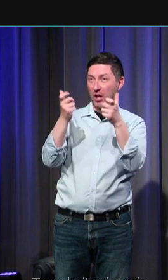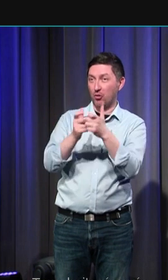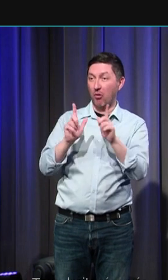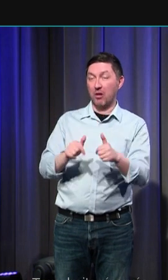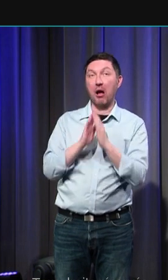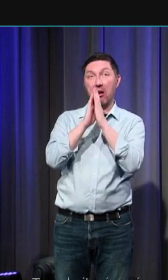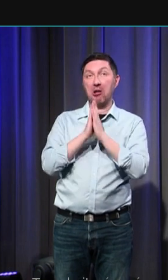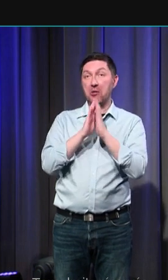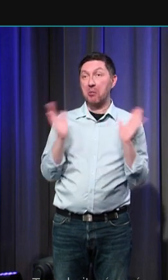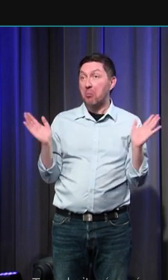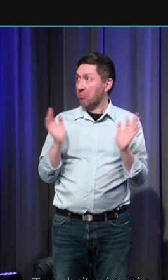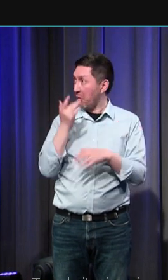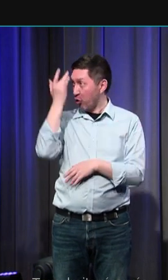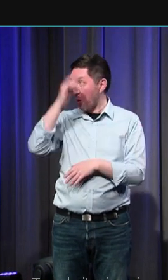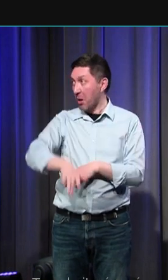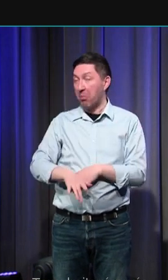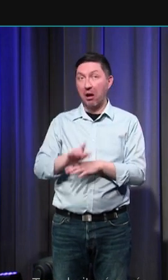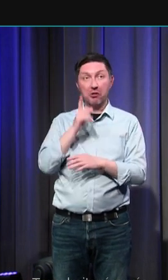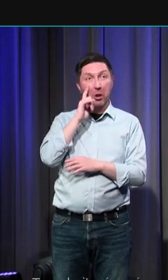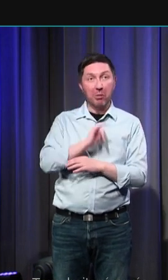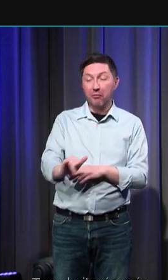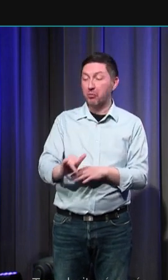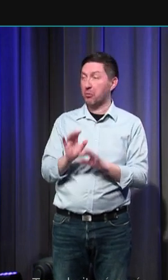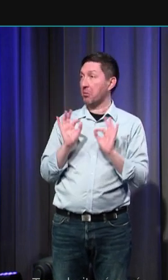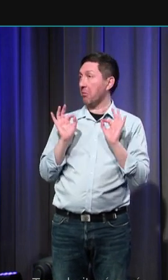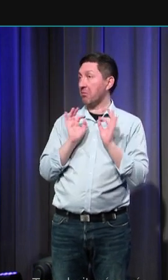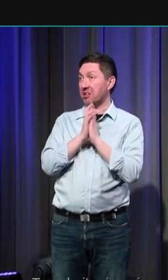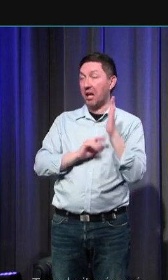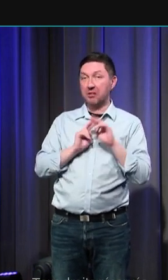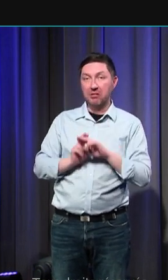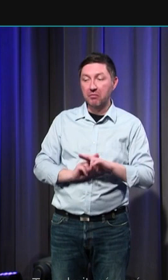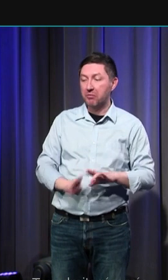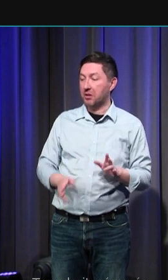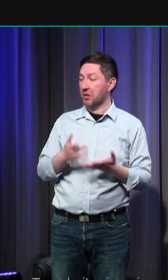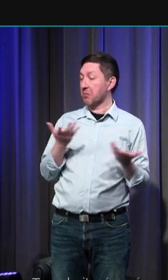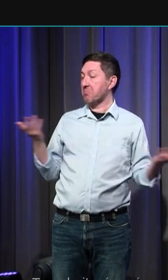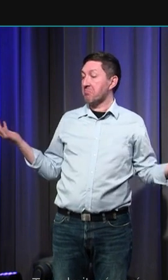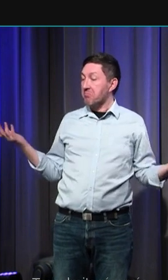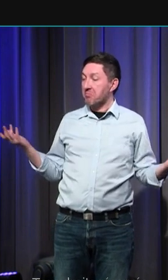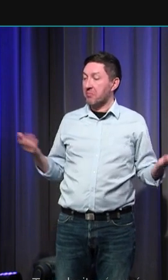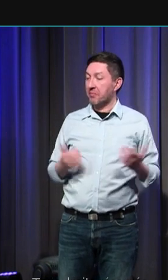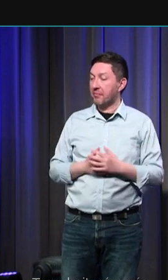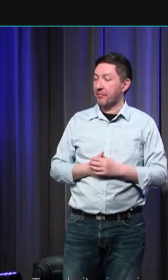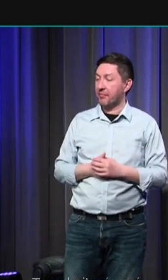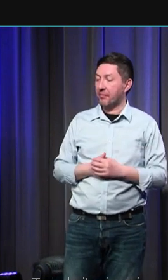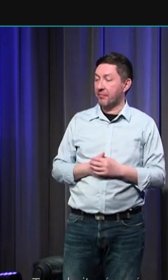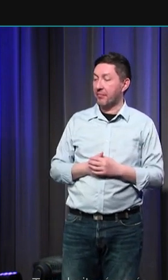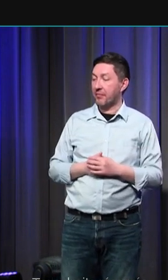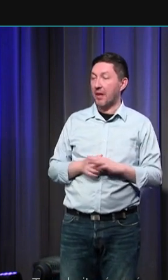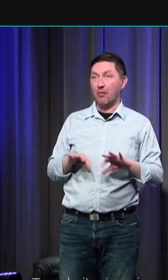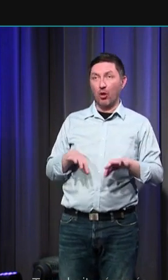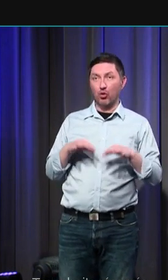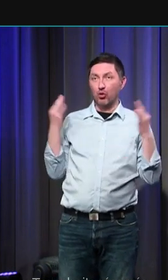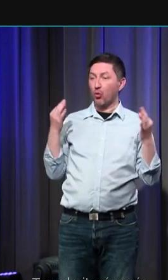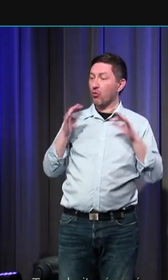anonyme inconnue dans les textes donc pas de titulature dont on a trouvé la quasi-totalité du